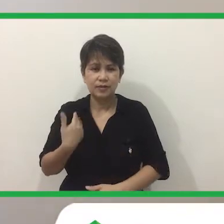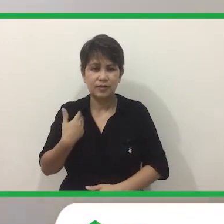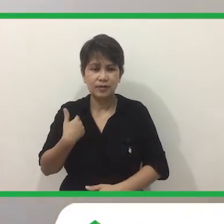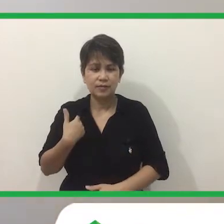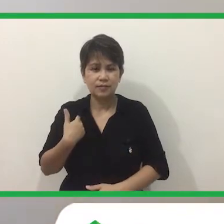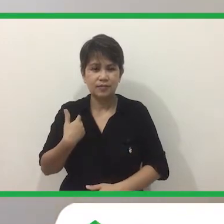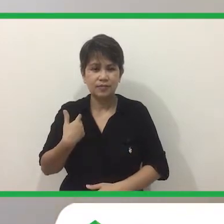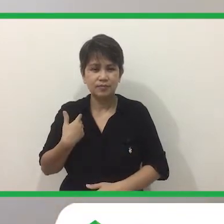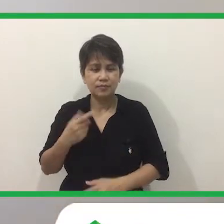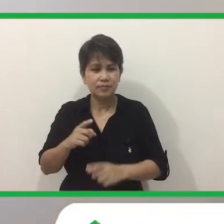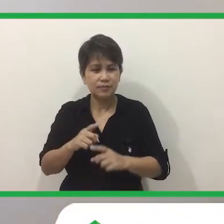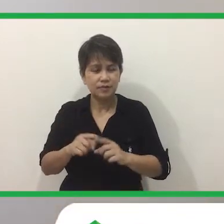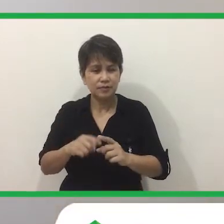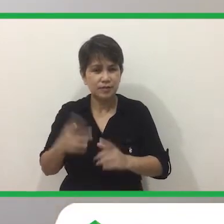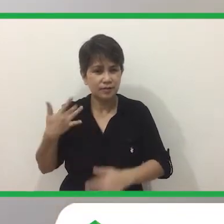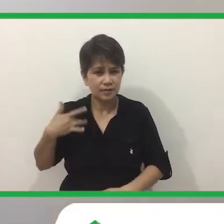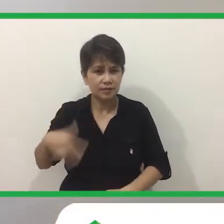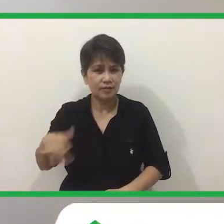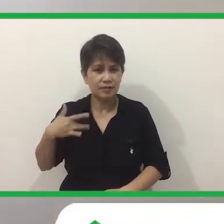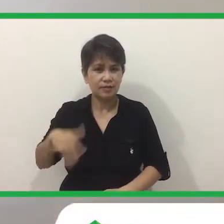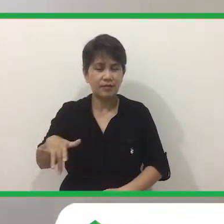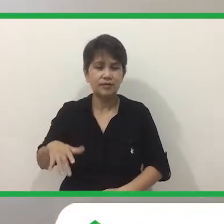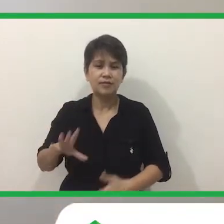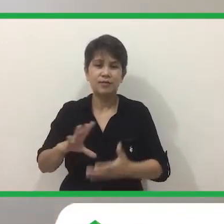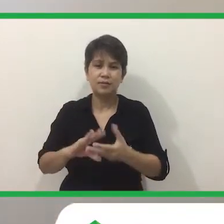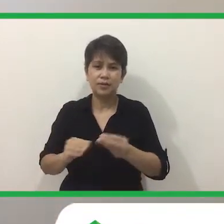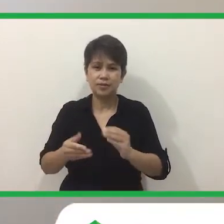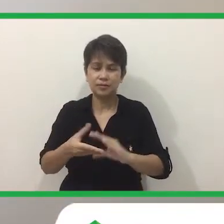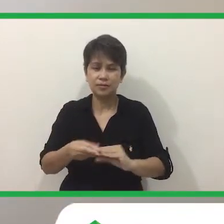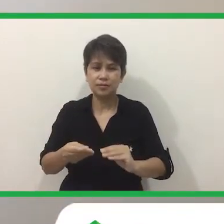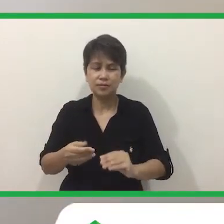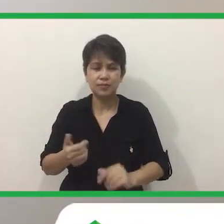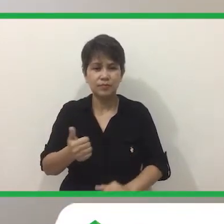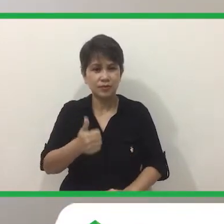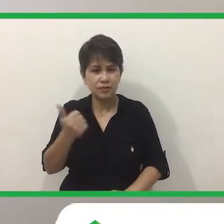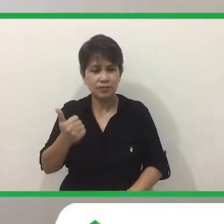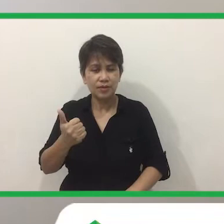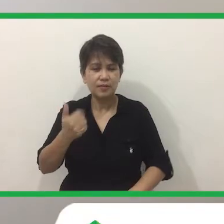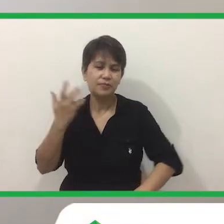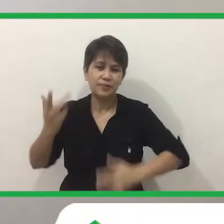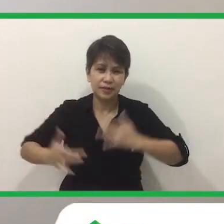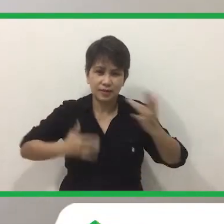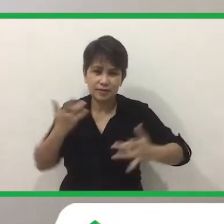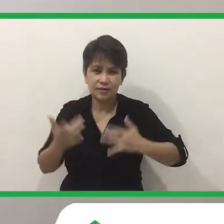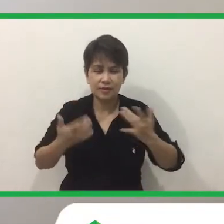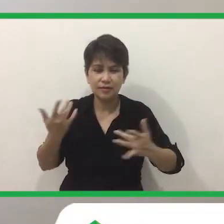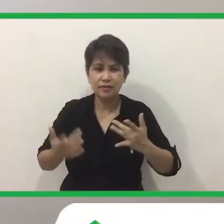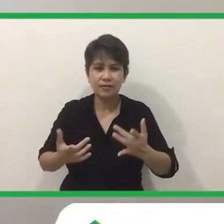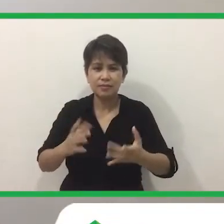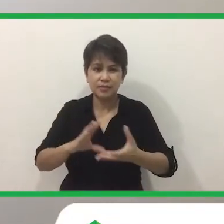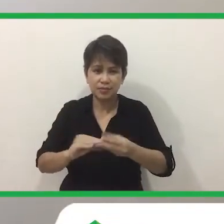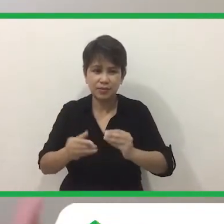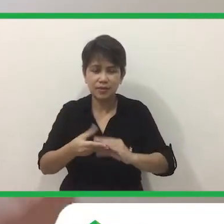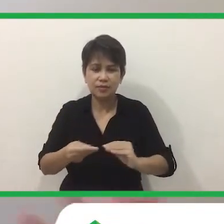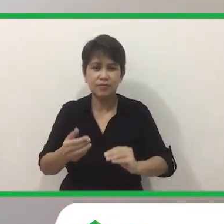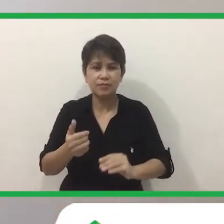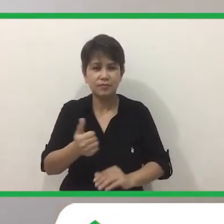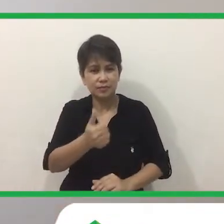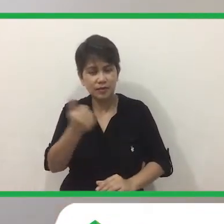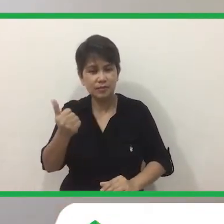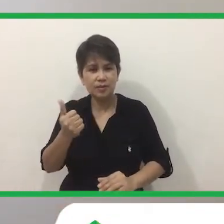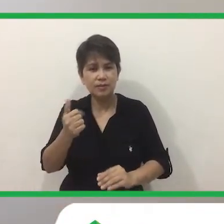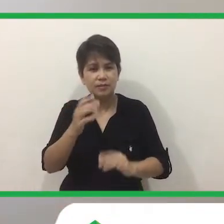kanya-kanyang paraan ng pagkukwento Merong Merong nagkukwento na medyo hyper Merong nagkukwento na